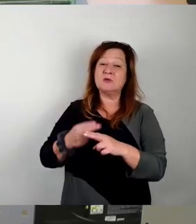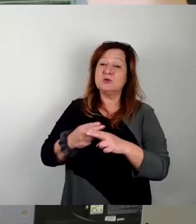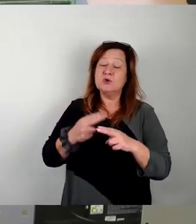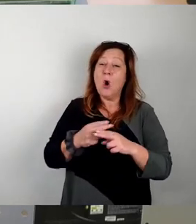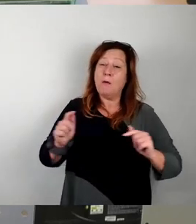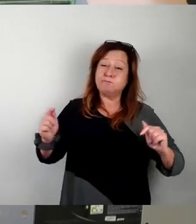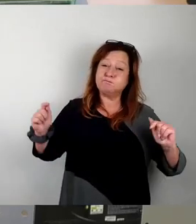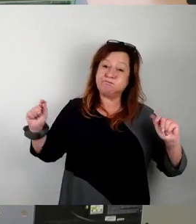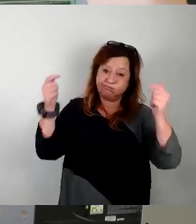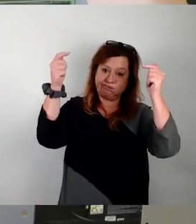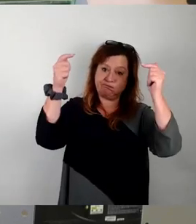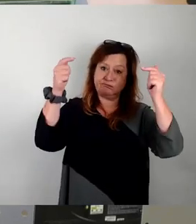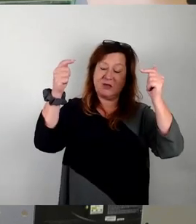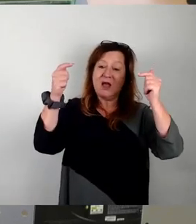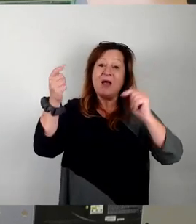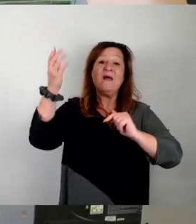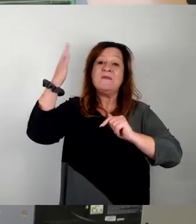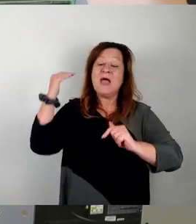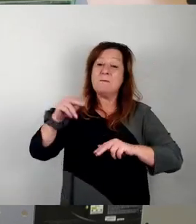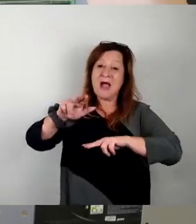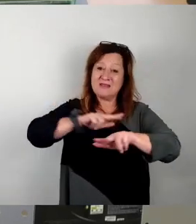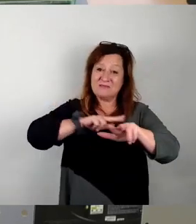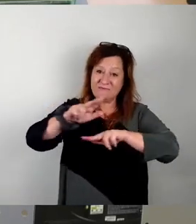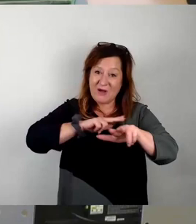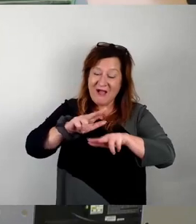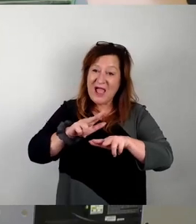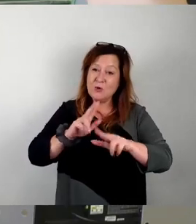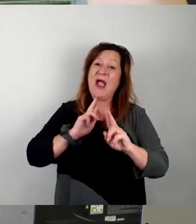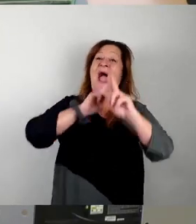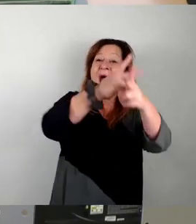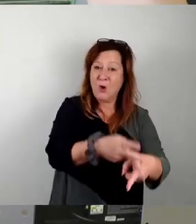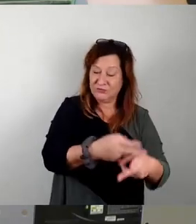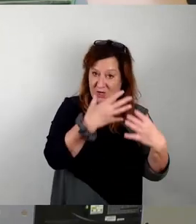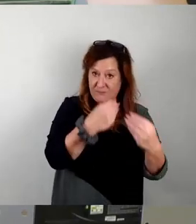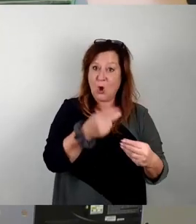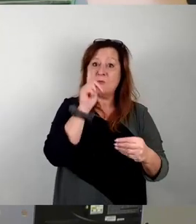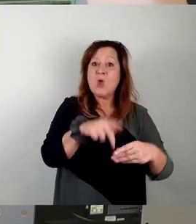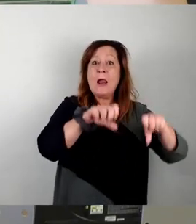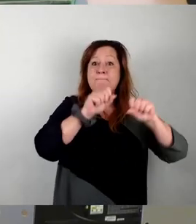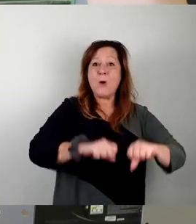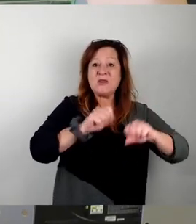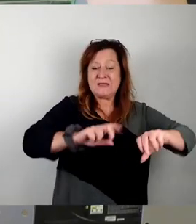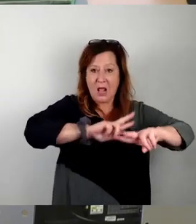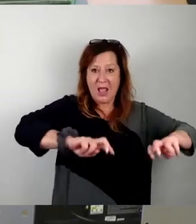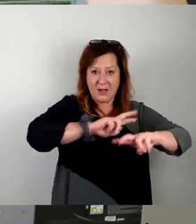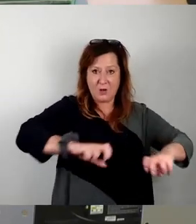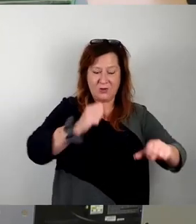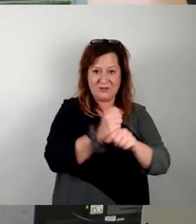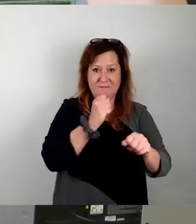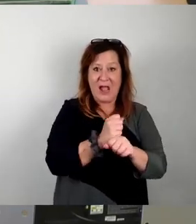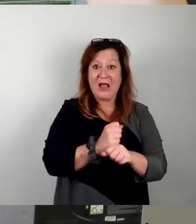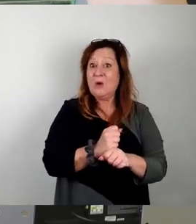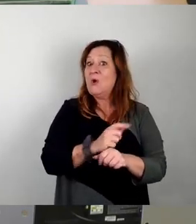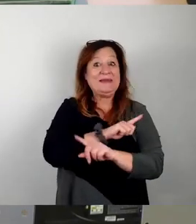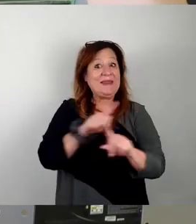war, die Verwaltung ja beauftragt, eine Potenzialanalyse zu machen. Und die liegt nun vor. Und es ist ja nicht so, dass man jetzt hier mit der Abrissbirne da drüber geht